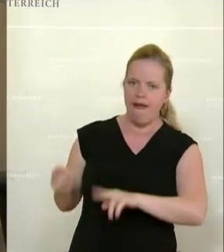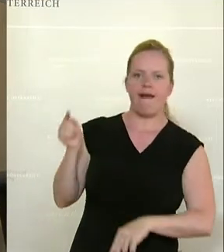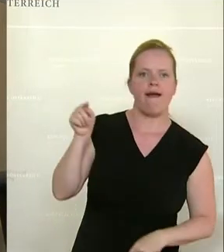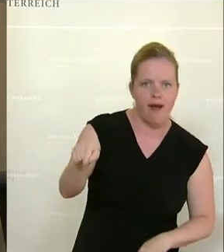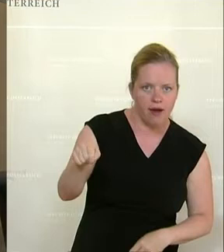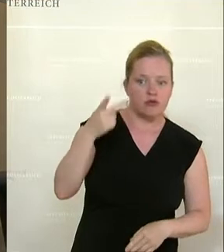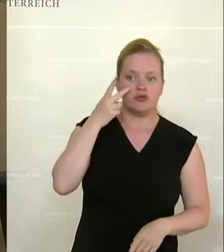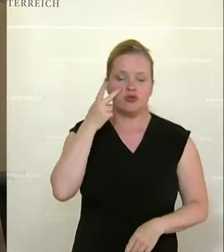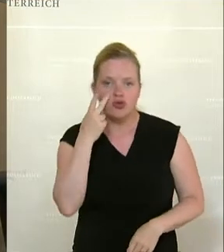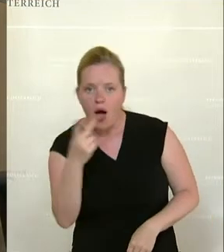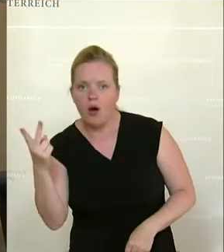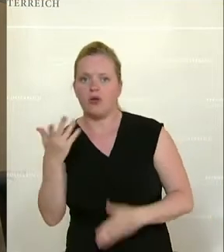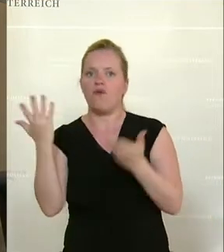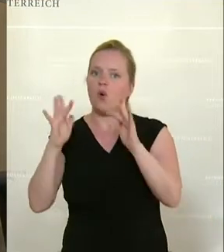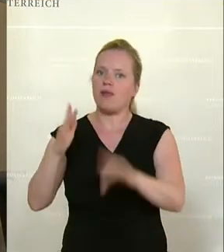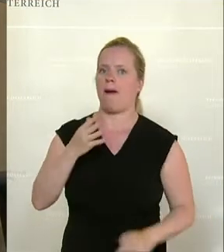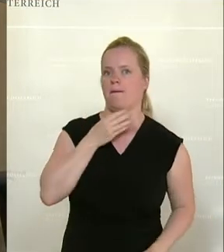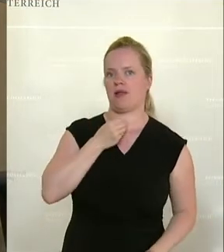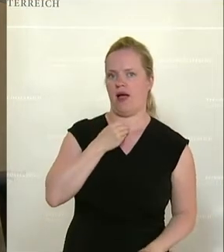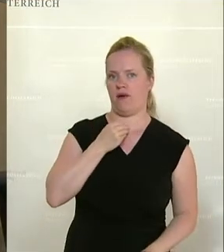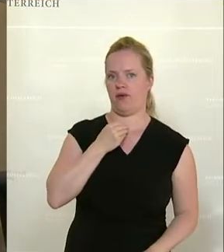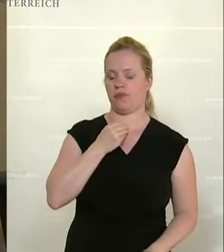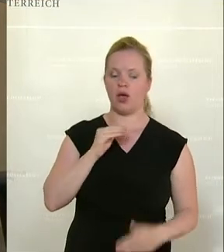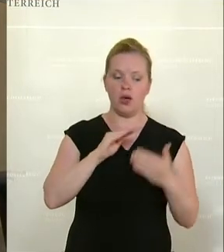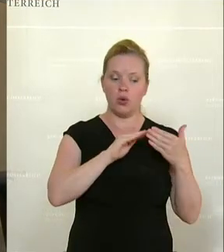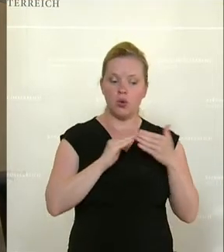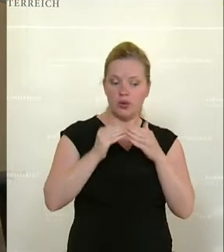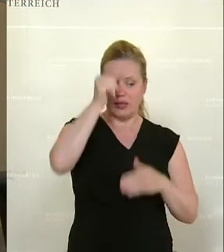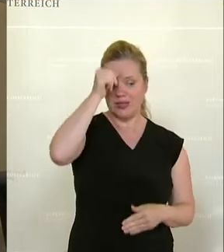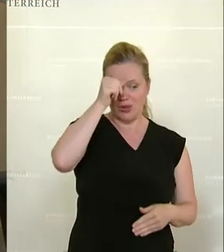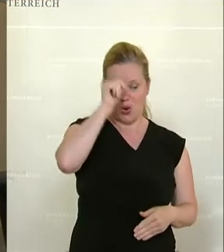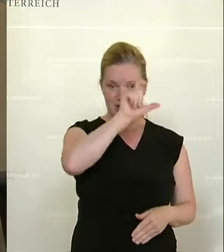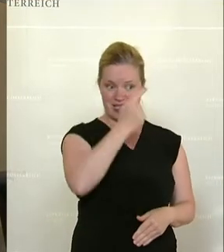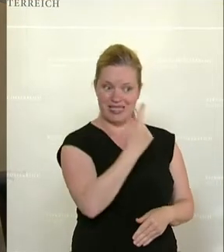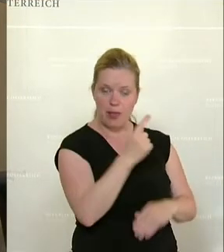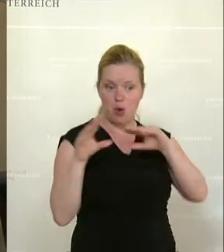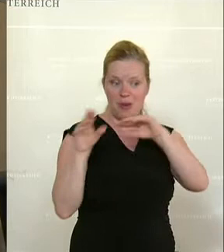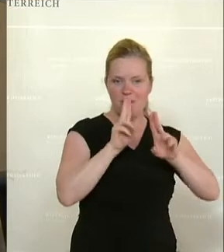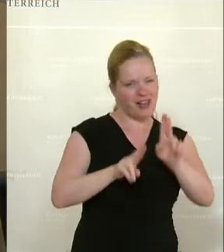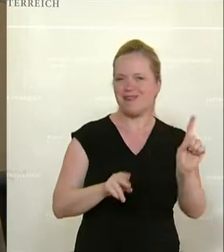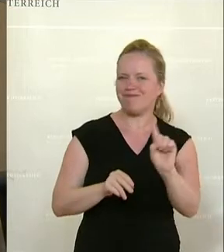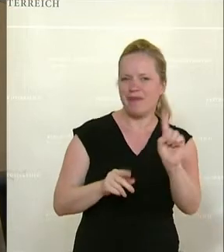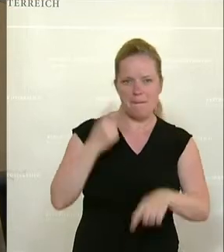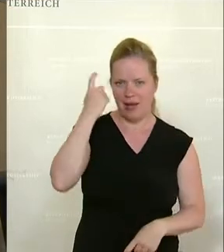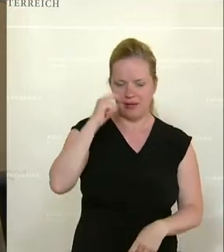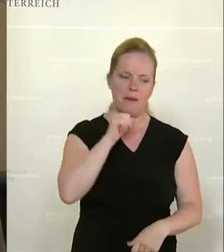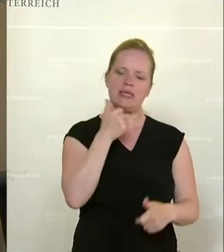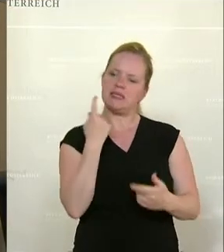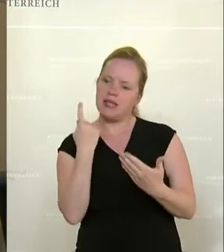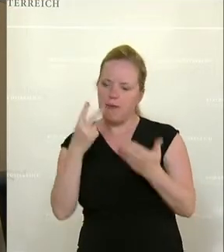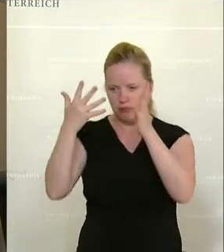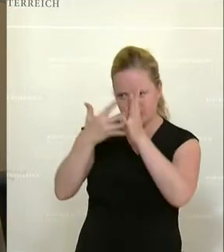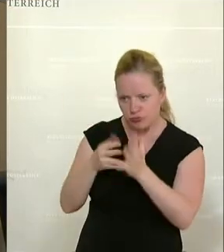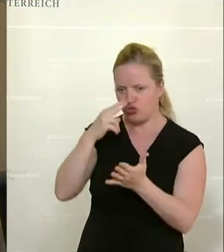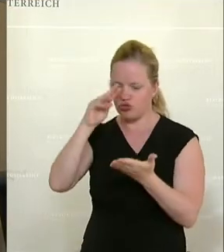geschaut, wo besteht Bedarf. Nicht, dass die Community Nurse das selber dann abdeckt, sondern dass sie sich das aufschreibt, notiert,